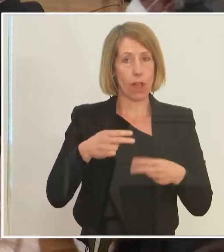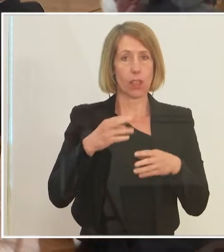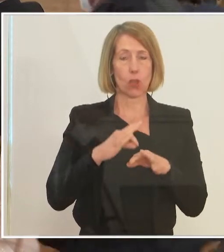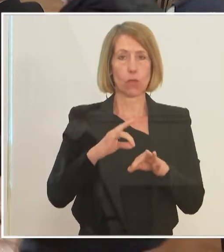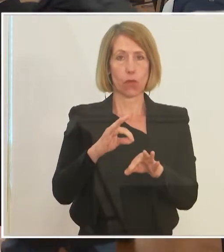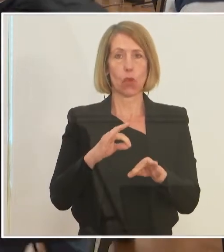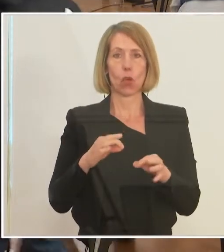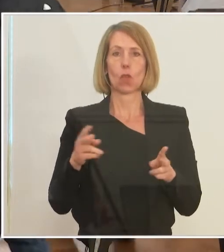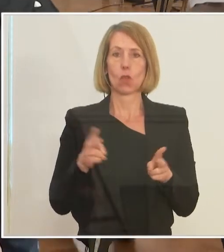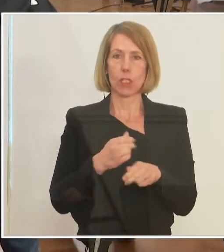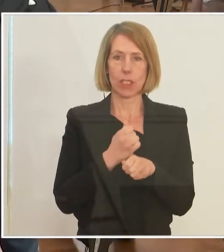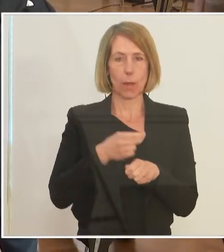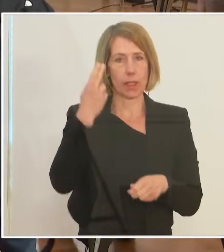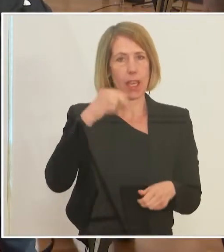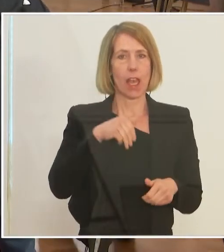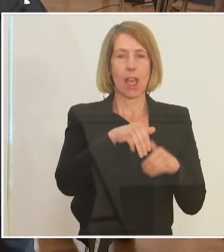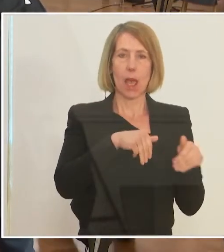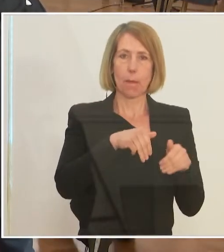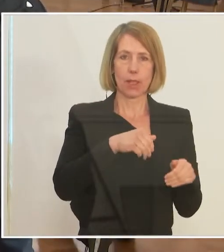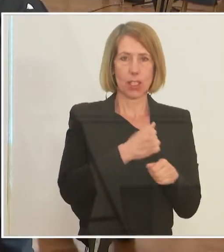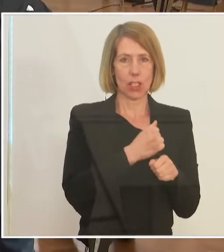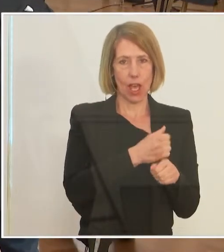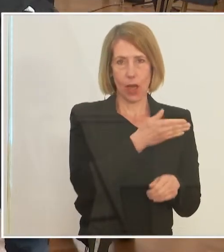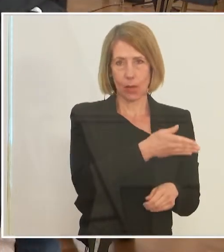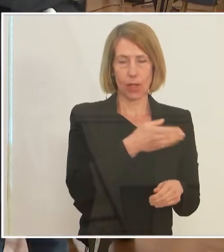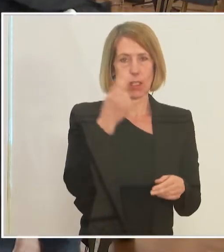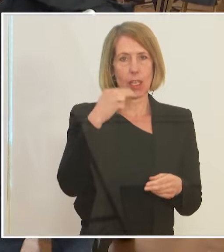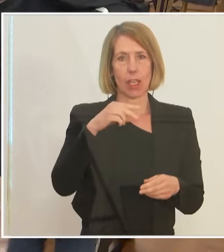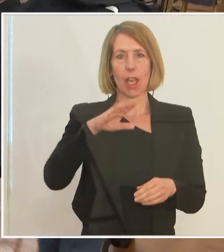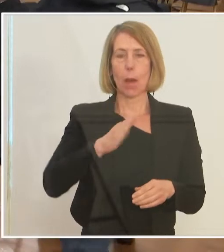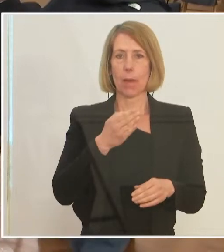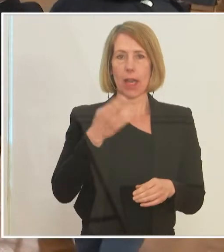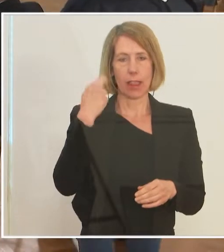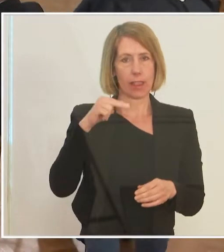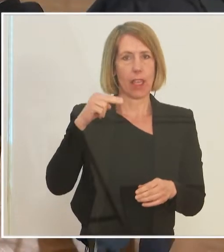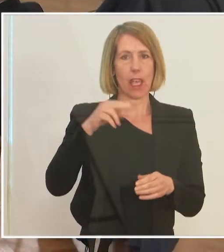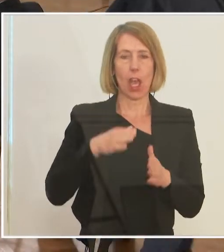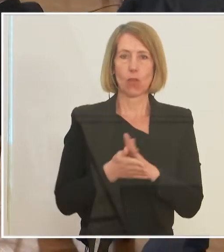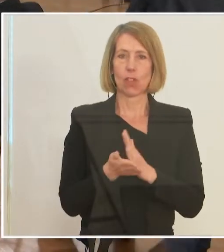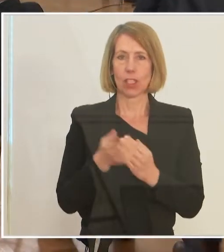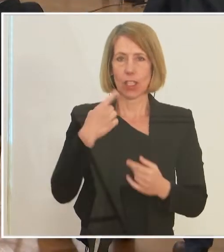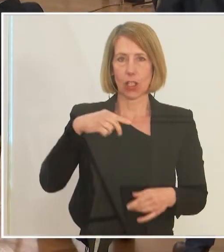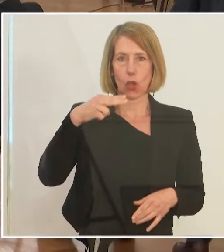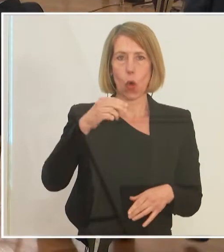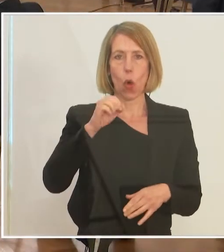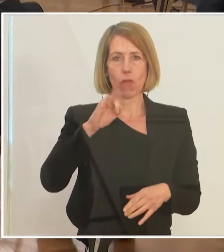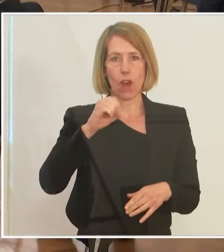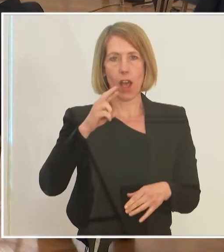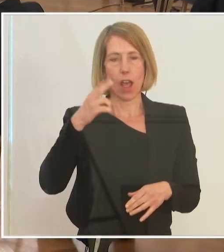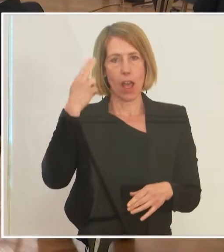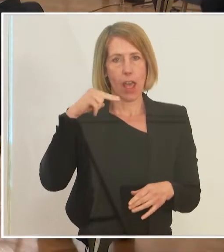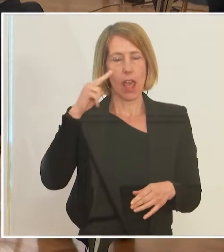Bundesminister Martin Kocher, dem WIFO-Chef Prof. Badl, Vertreter des IHS Dr. Hofer sowie dem Vertreter der Synthesis Mag.